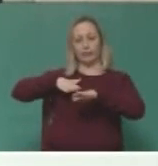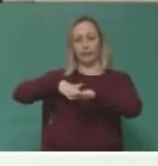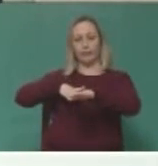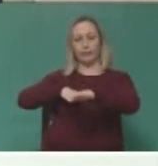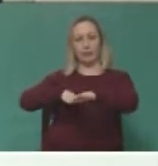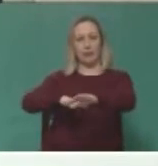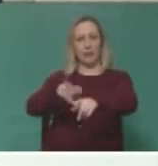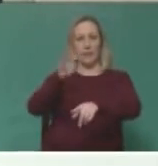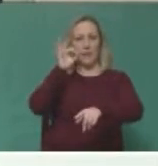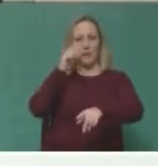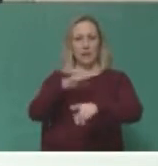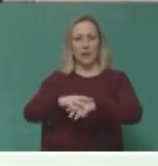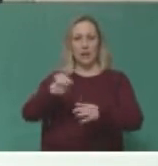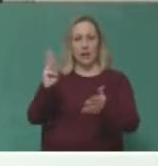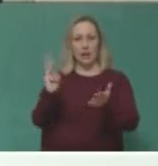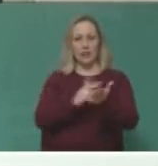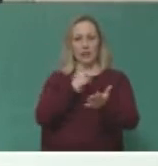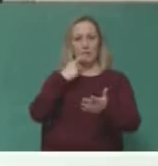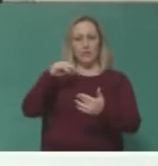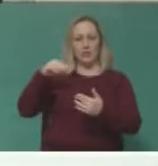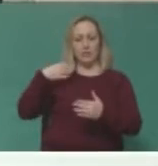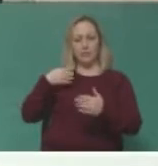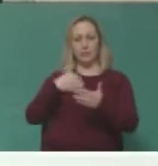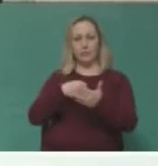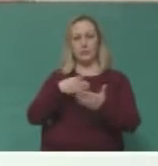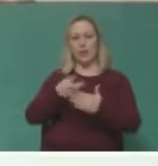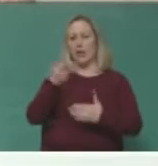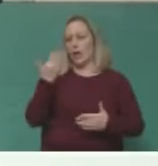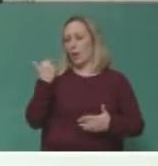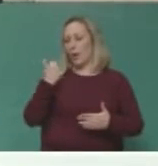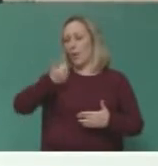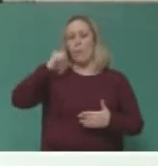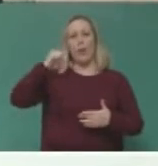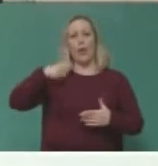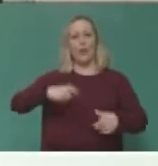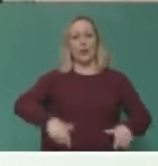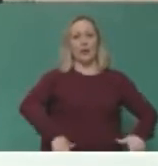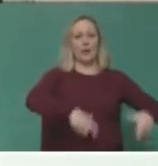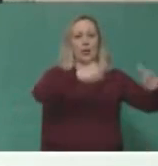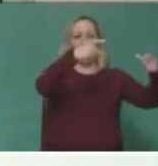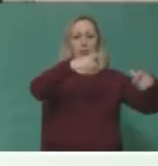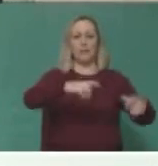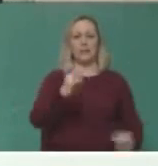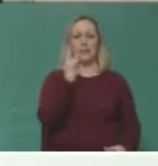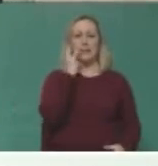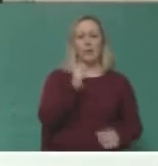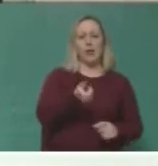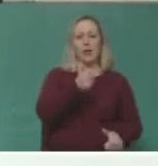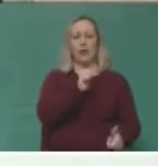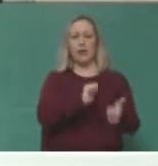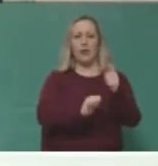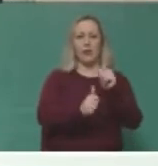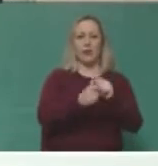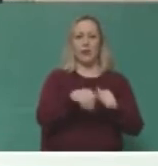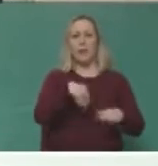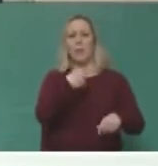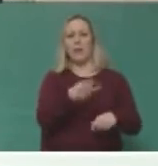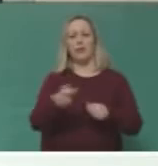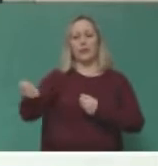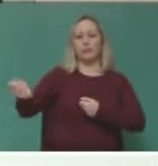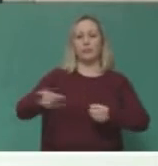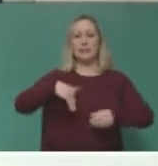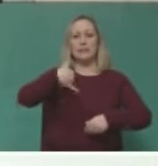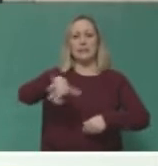η Θεσσαλονίκη τρεις φορές ταλαιπωρήθηκε αυτή η εβδομάδα. Προχθές μαζευτείχαν στο Λευκοπύρο, όλη μια χαρά με τα τσίπουρα μετά πήραν να κάνουν τη βόλτα στη